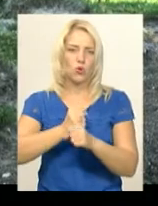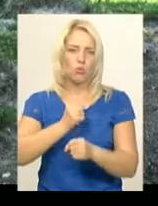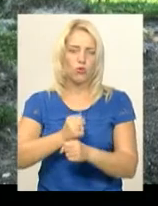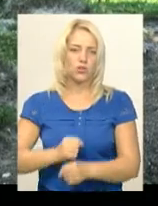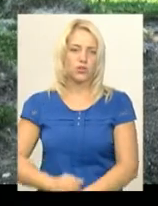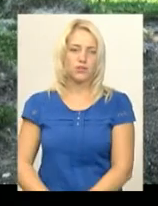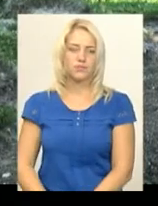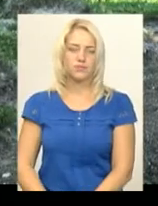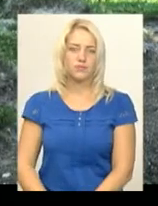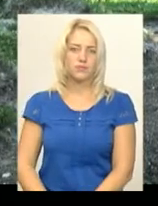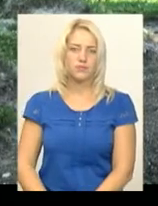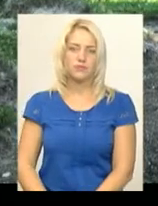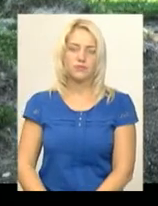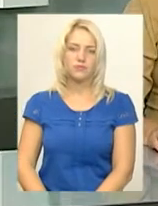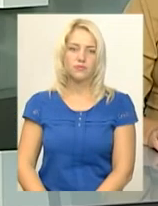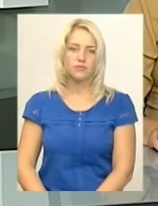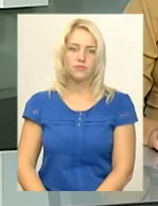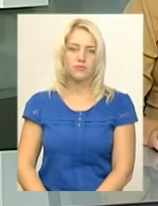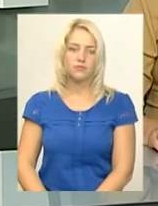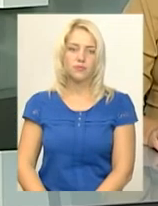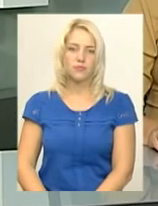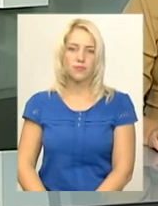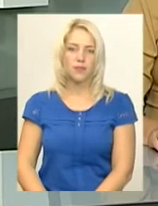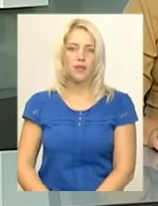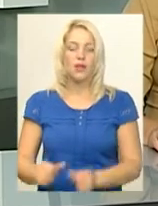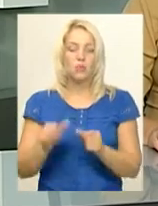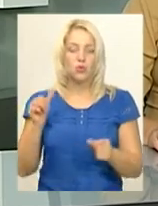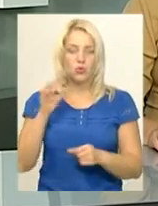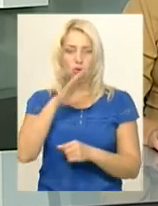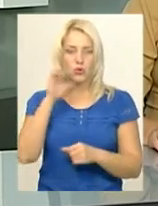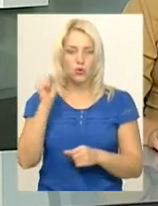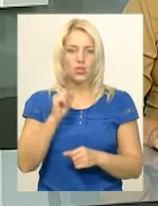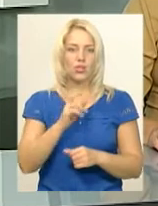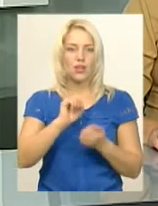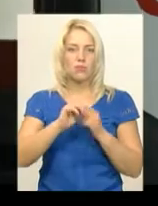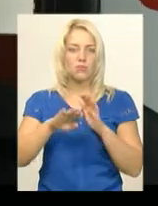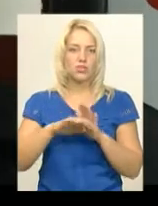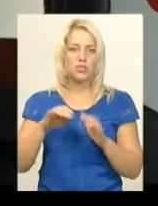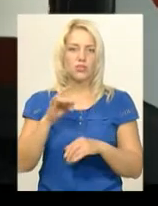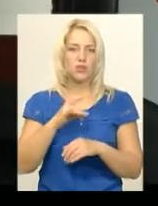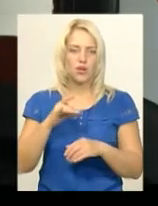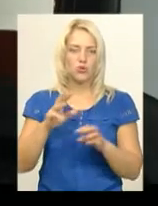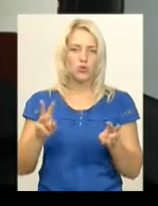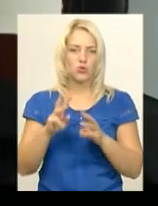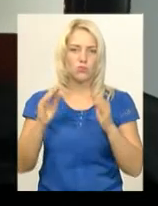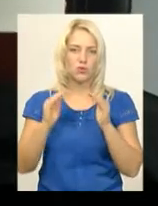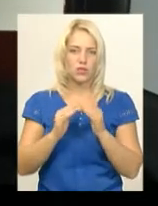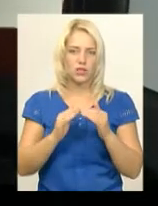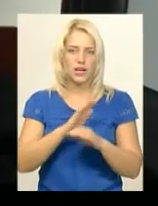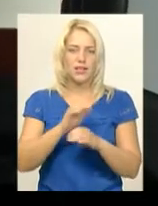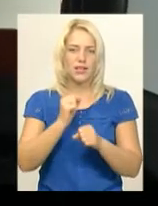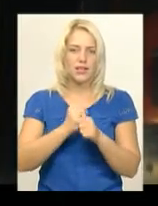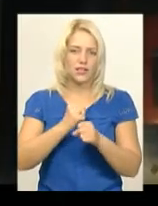Володимир Паламар, новини Поділяцентр. Минулої ночі в Оринені Кам'янець-Подільського району горіла будівля недіючої